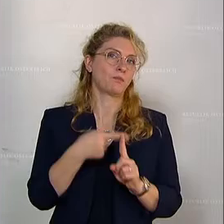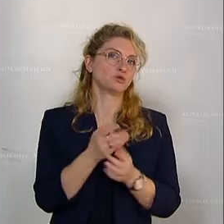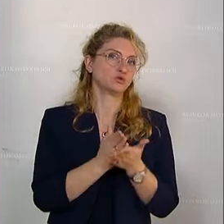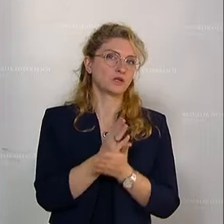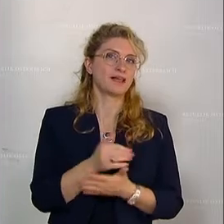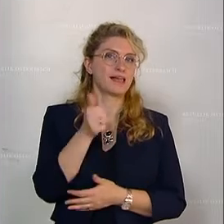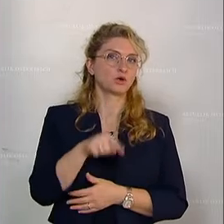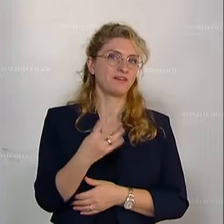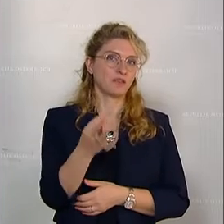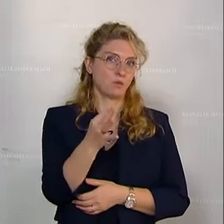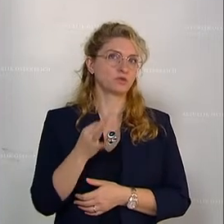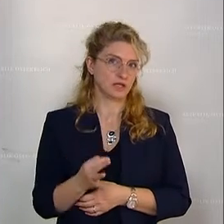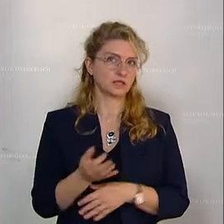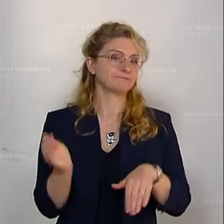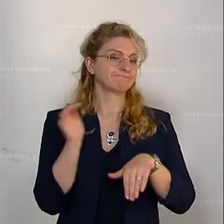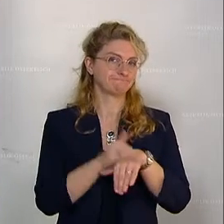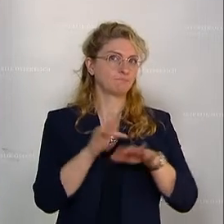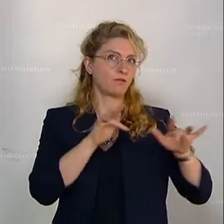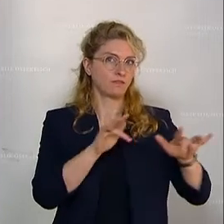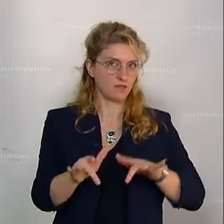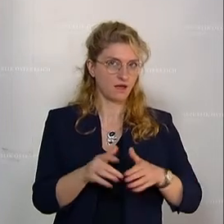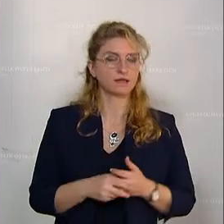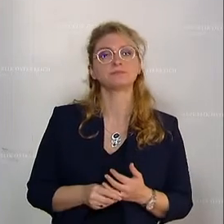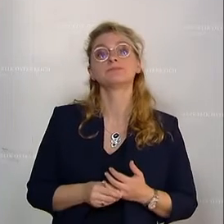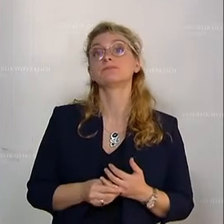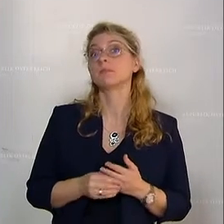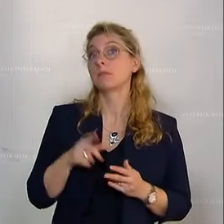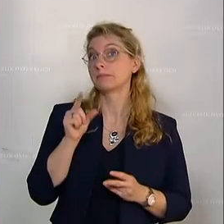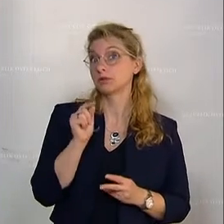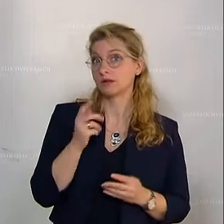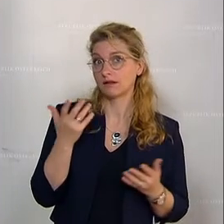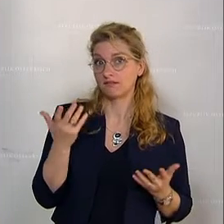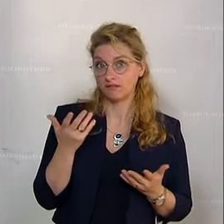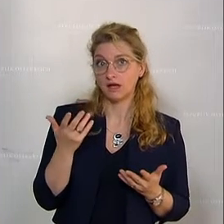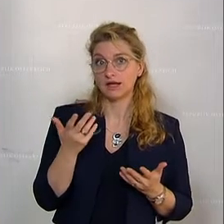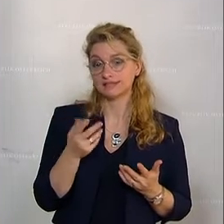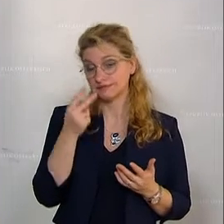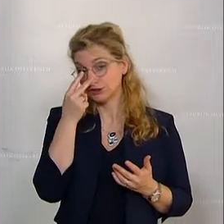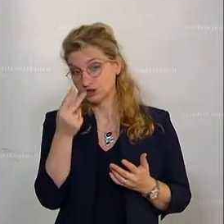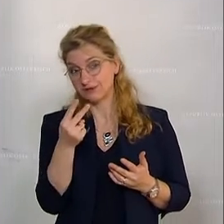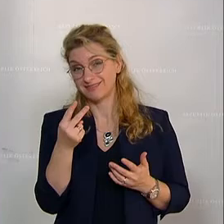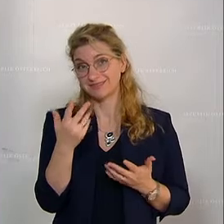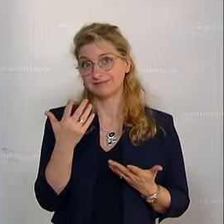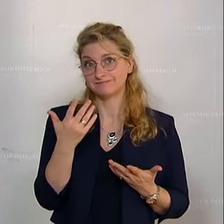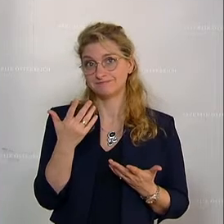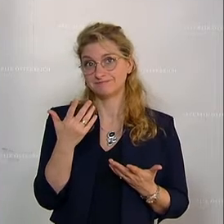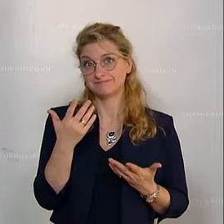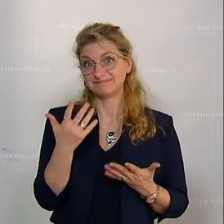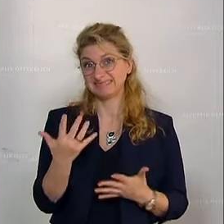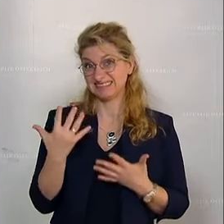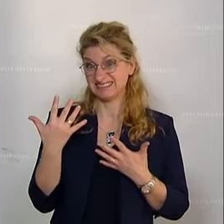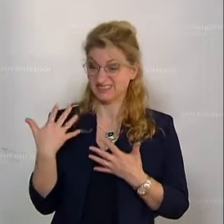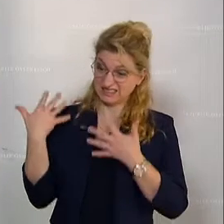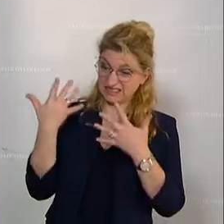Prozent festzustellen ist. Das bedeutet mit dem Blick auf zehn Jahre, und das ist ein